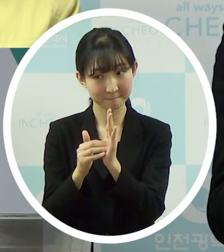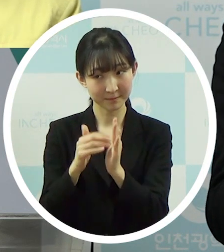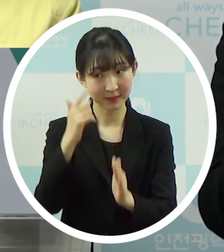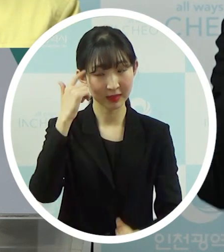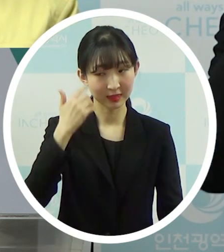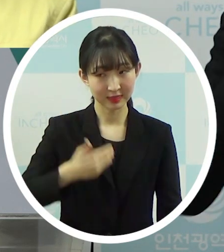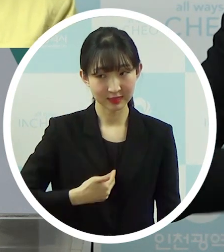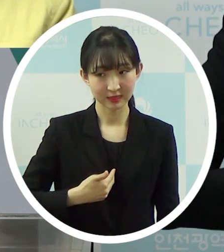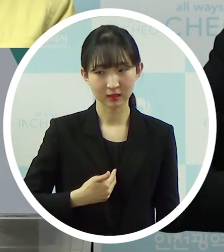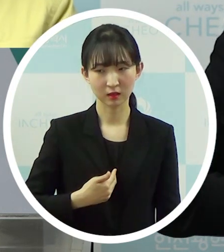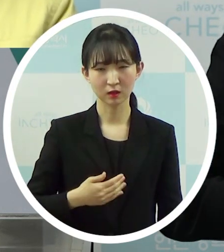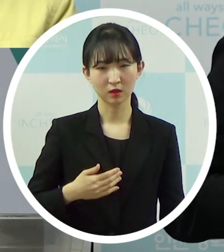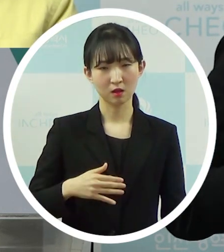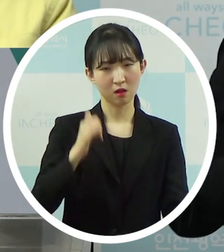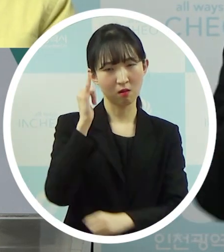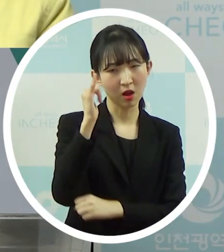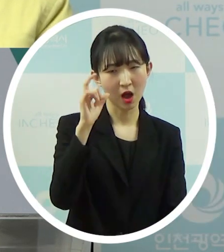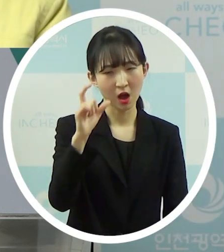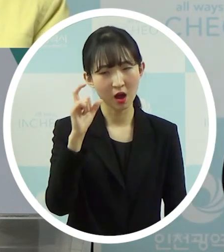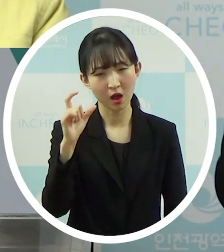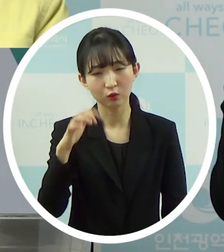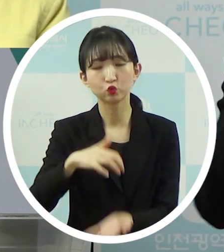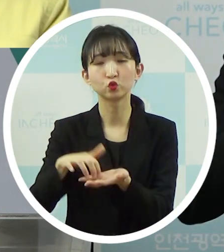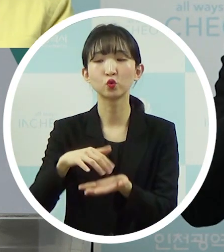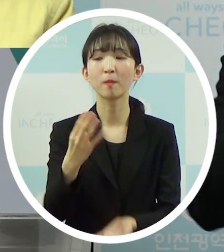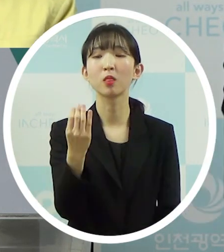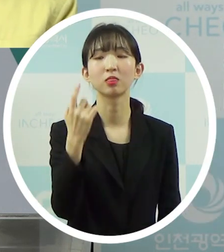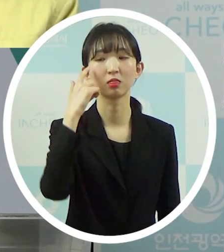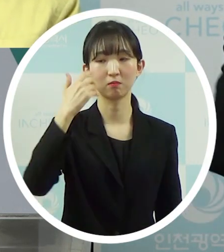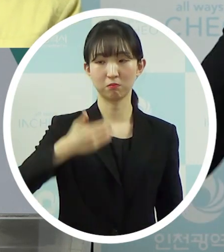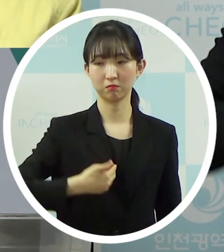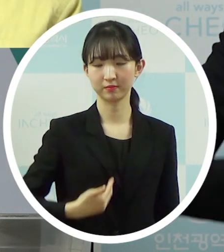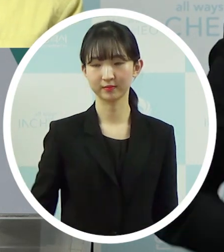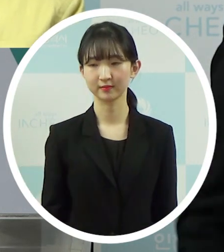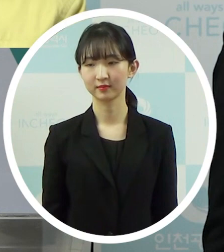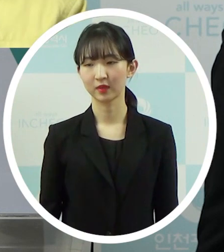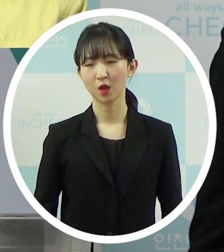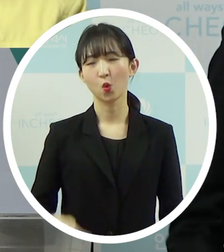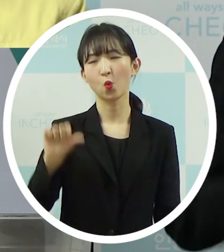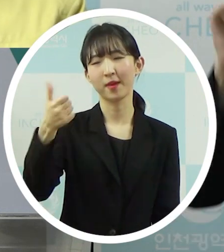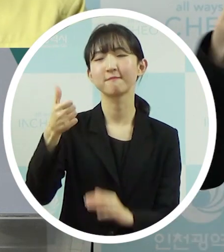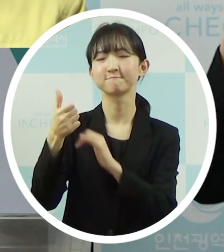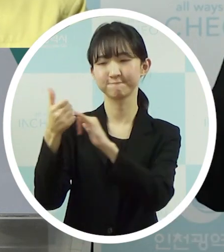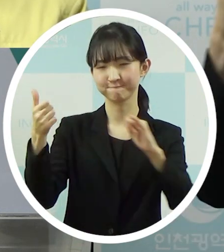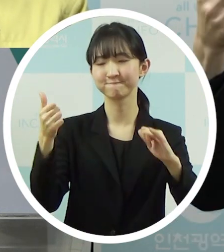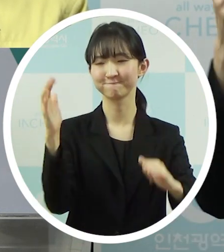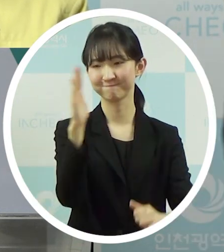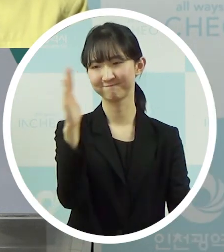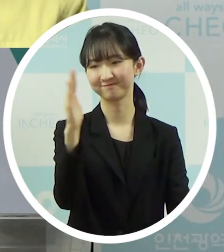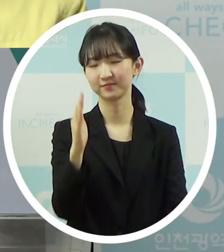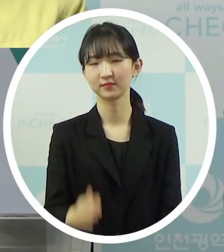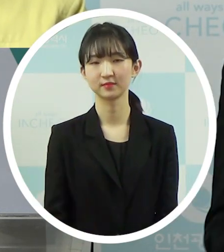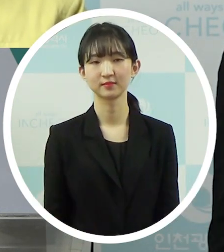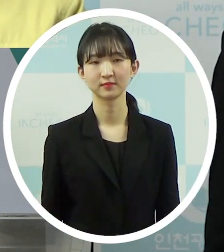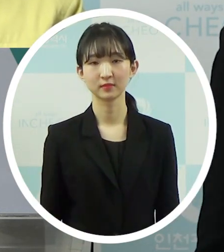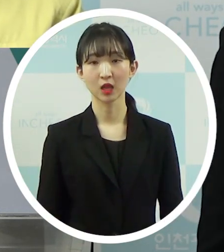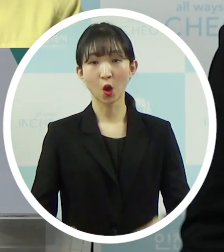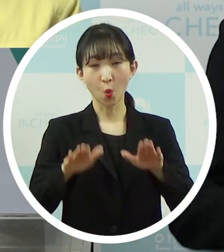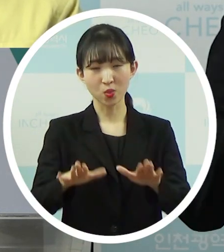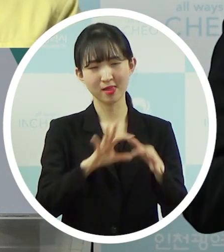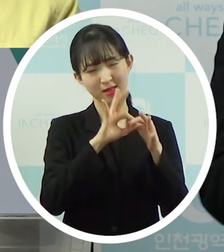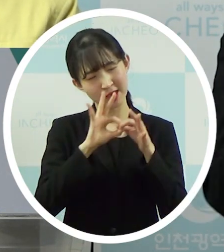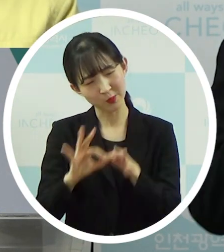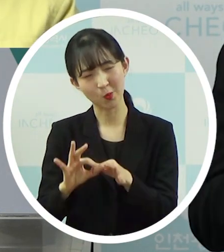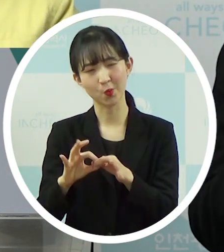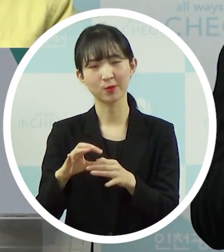안된, 통화가 안된 연결이 안되는 사람이 몇 명이라든요? 통화가 안된 사람은 한 500여 명 정도 되고 있습니다. 오늘 계속